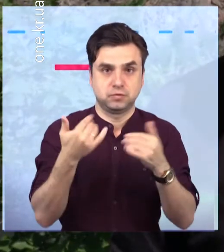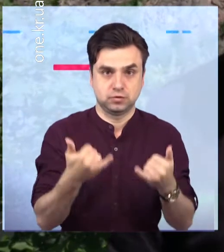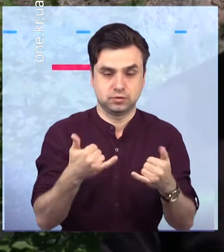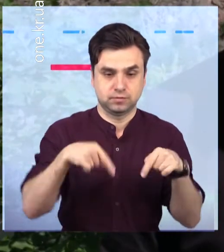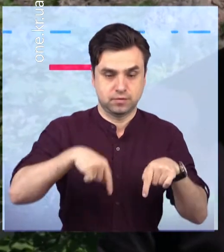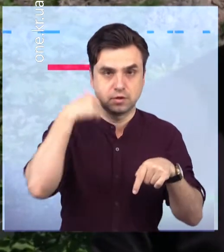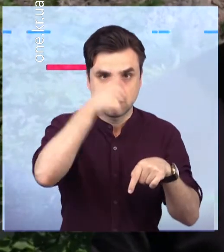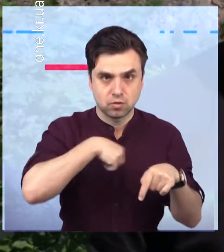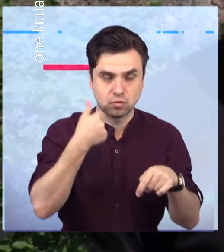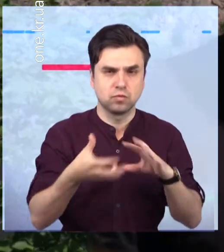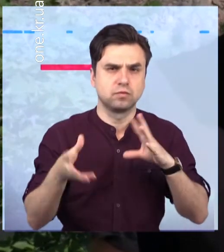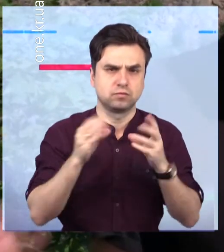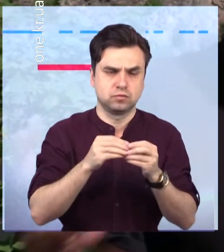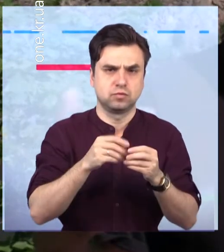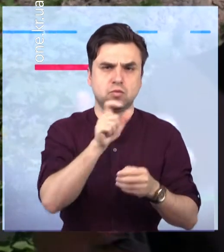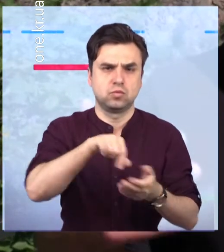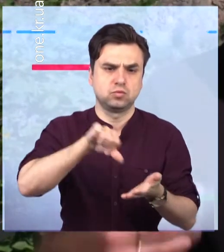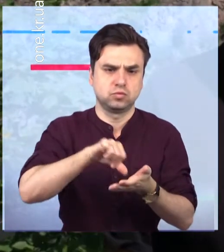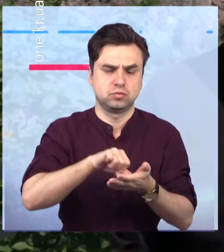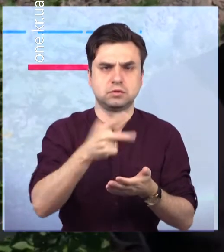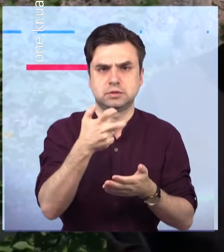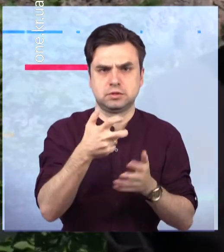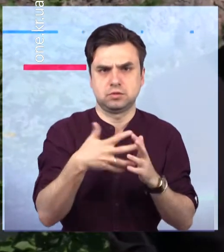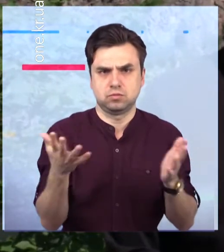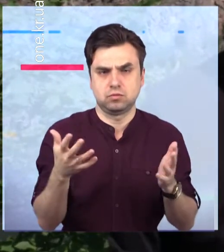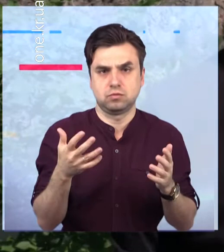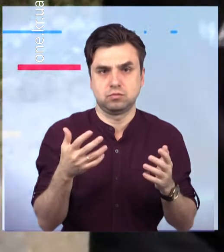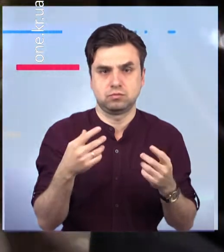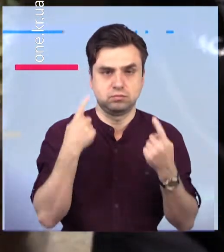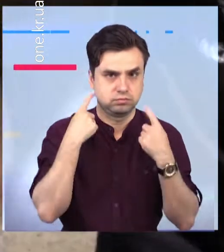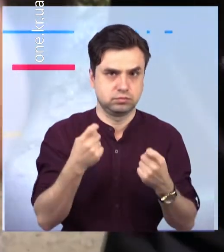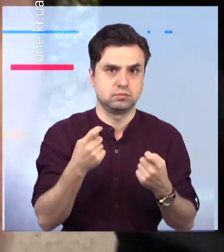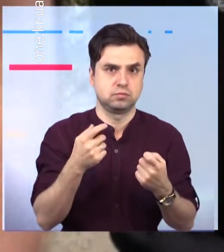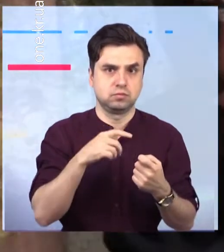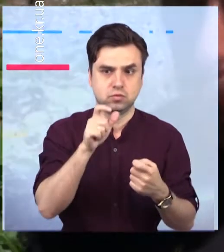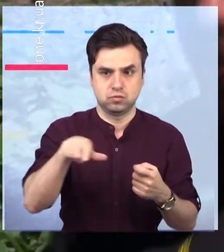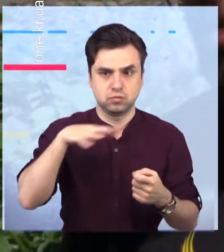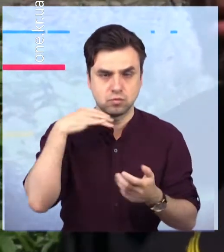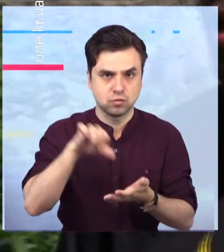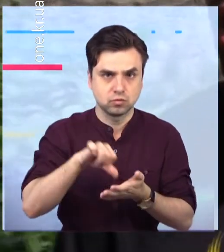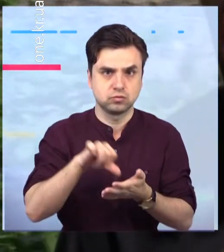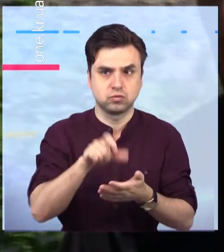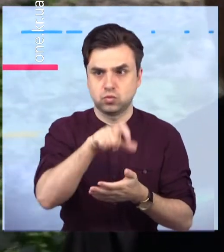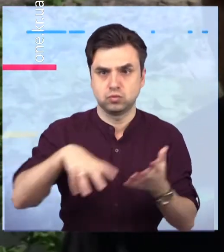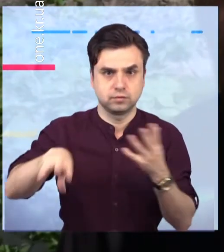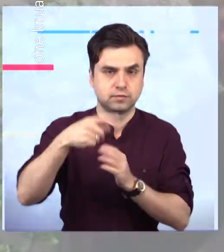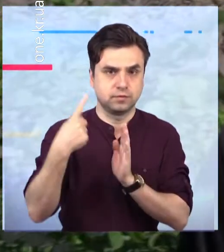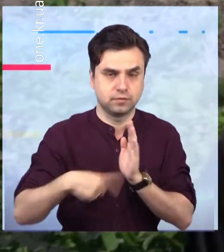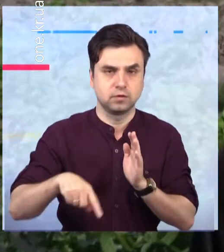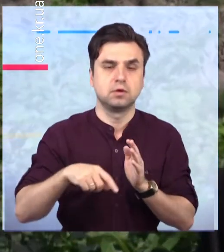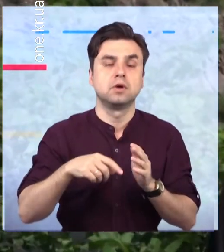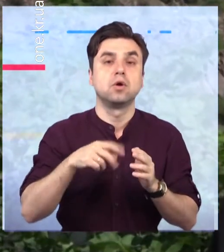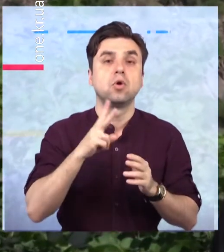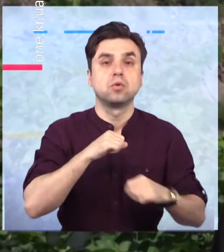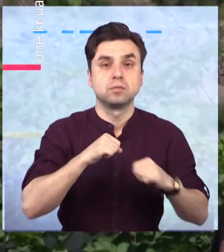Це насправді дуже круто. Все показує, що люди нам довіряють. Переможці отримують кубки по абсолюту,